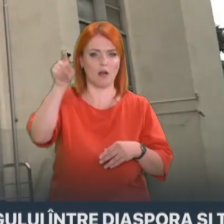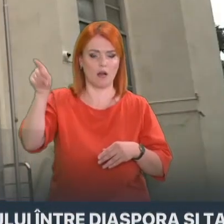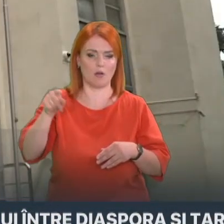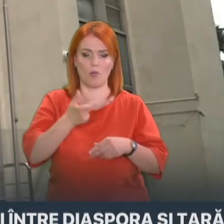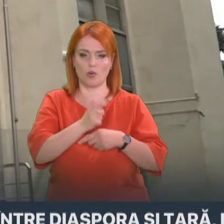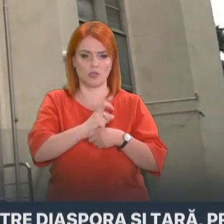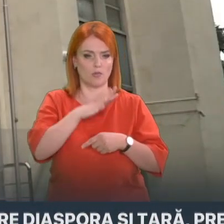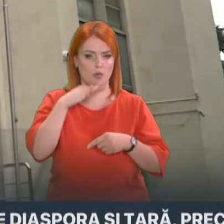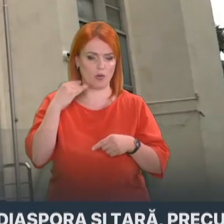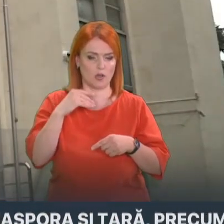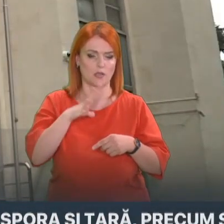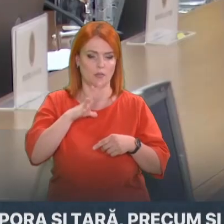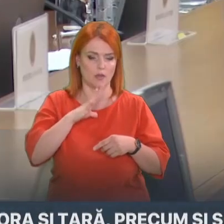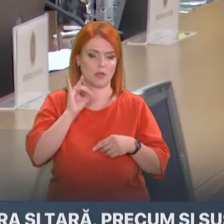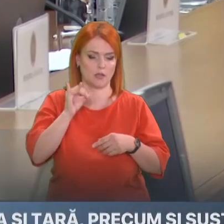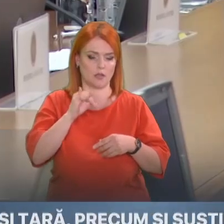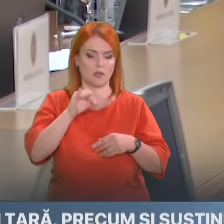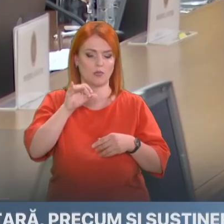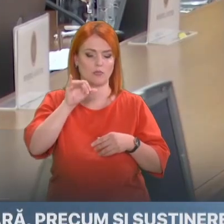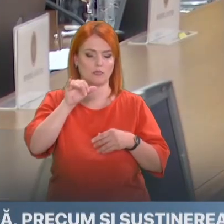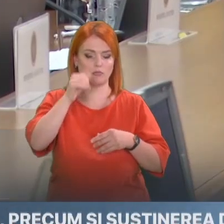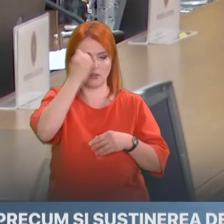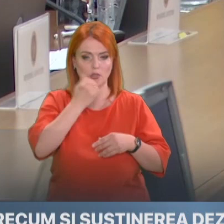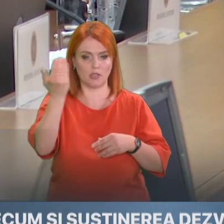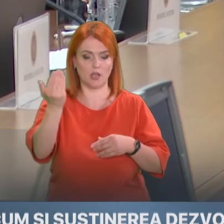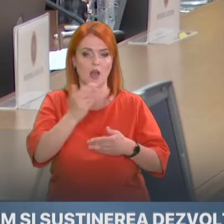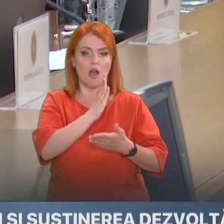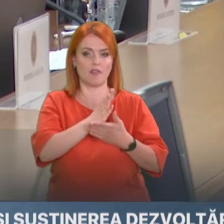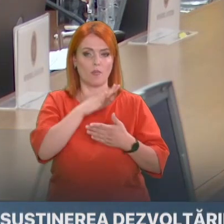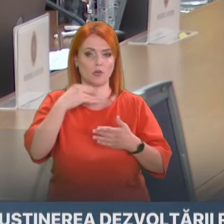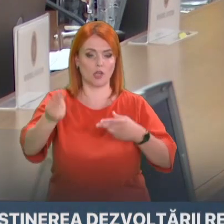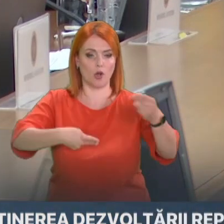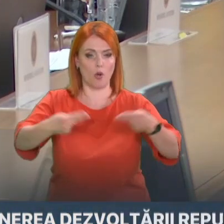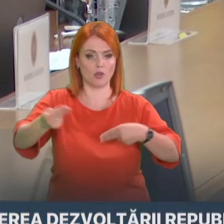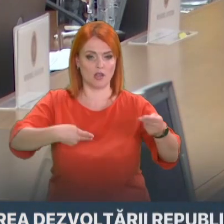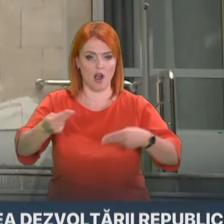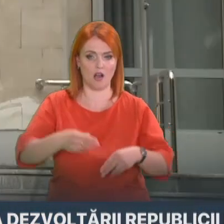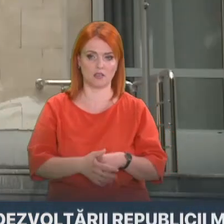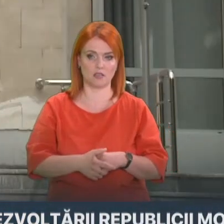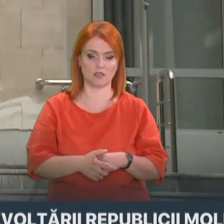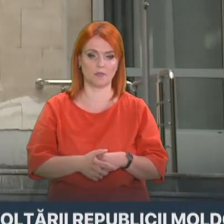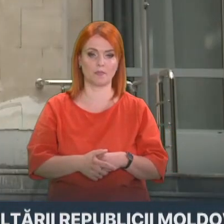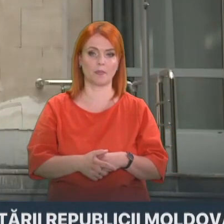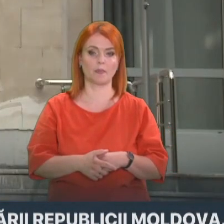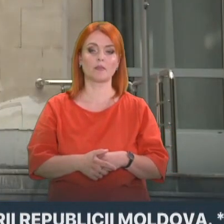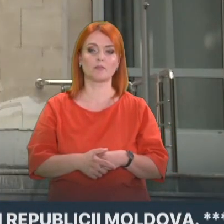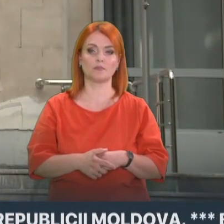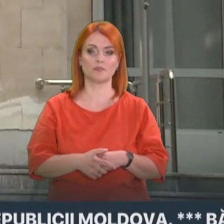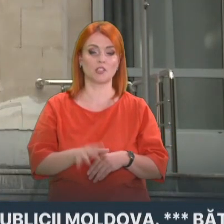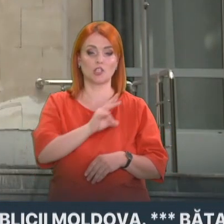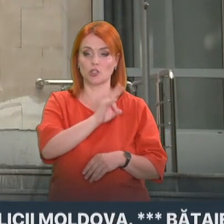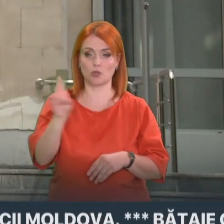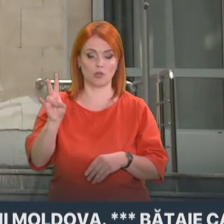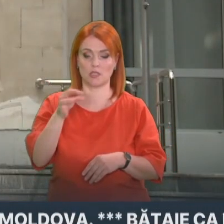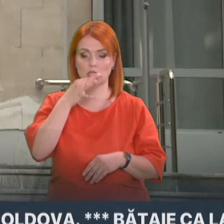Imediat după anunțul lui Receană, doi dintre cei trei ministri au venit cu o reacție pe rețelele de socializare. Nici unul însă nu a precizat motivul